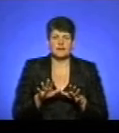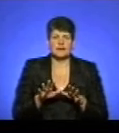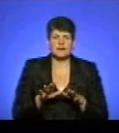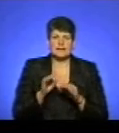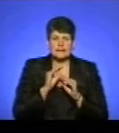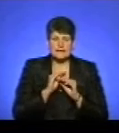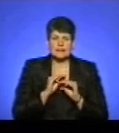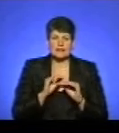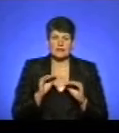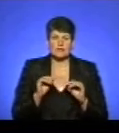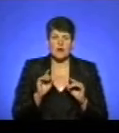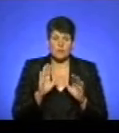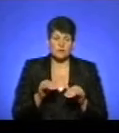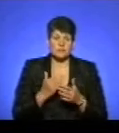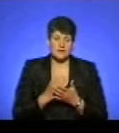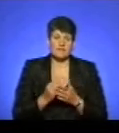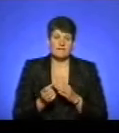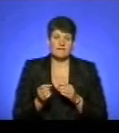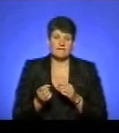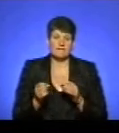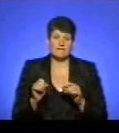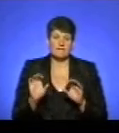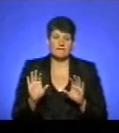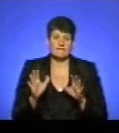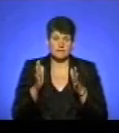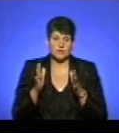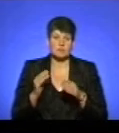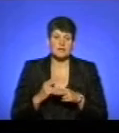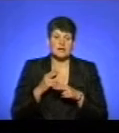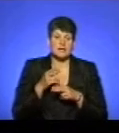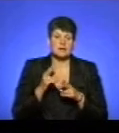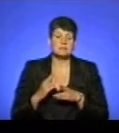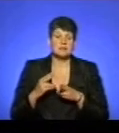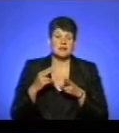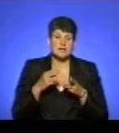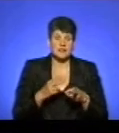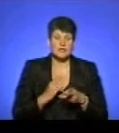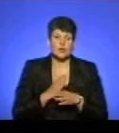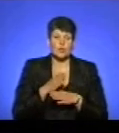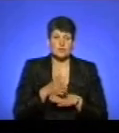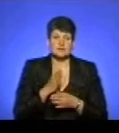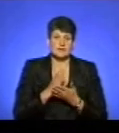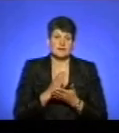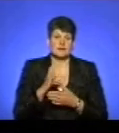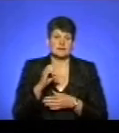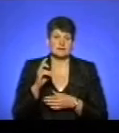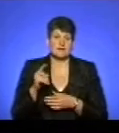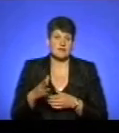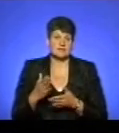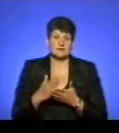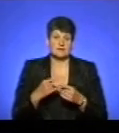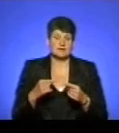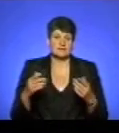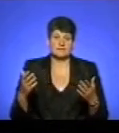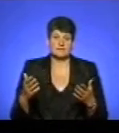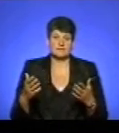тихенько, але є випадок, приїхали гості, десь якийсь контакт, десь то, і є тоді сказ, і все. А який може бути